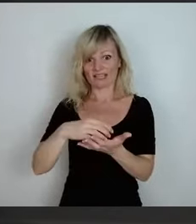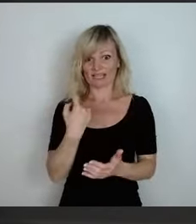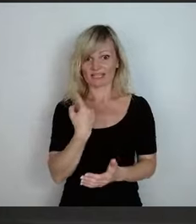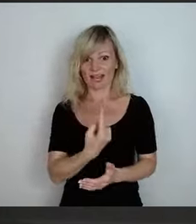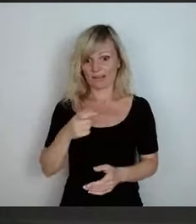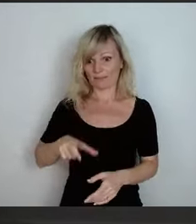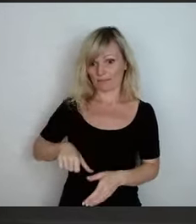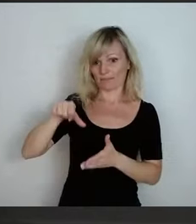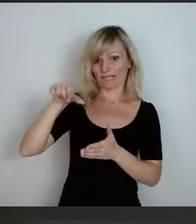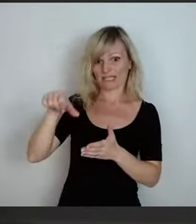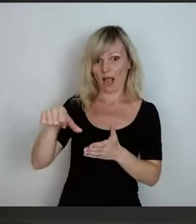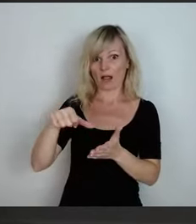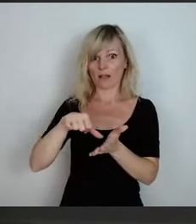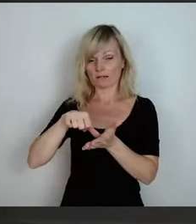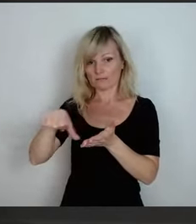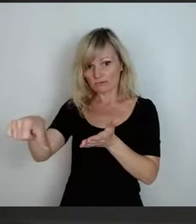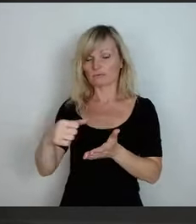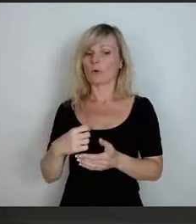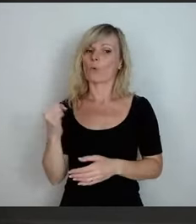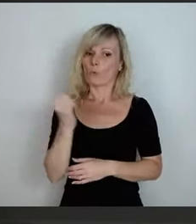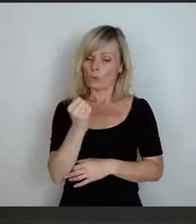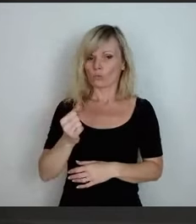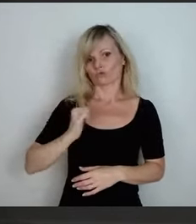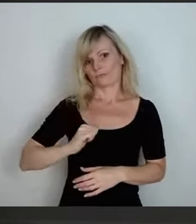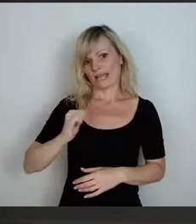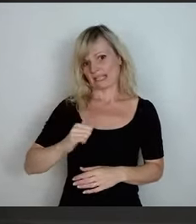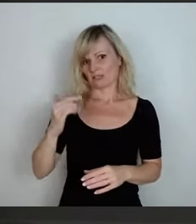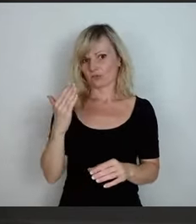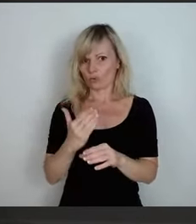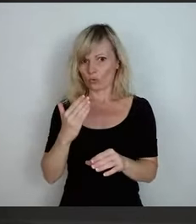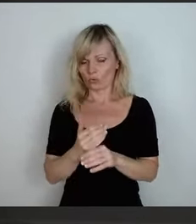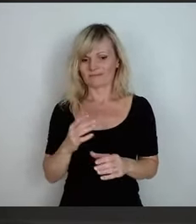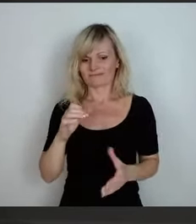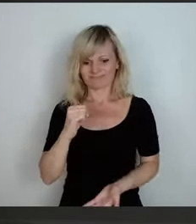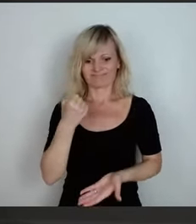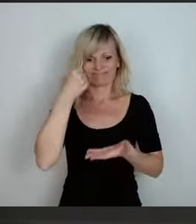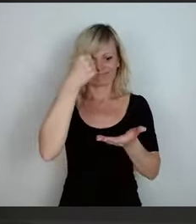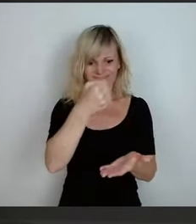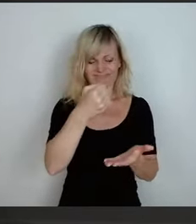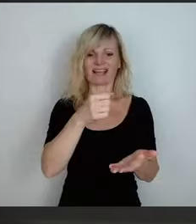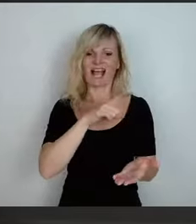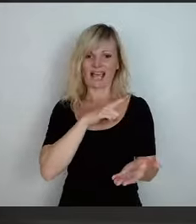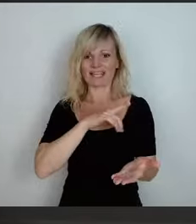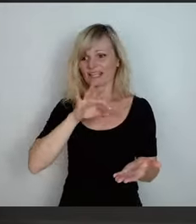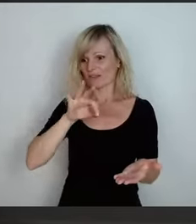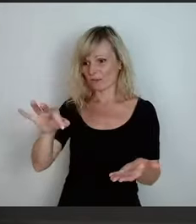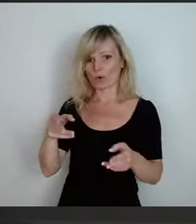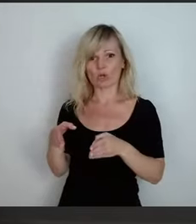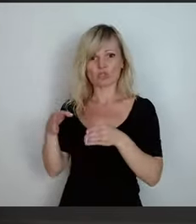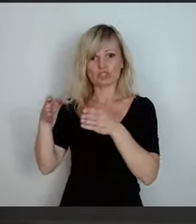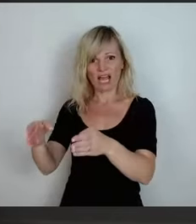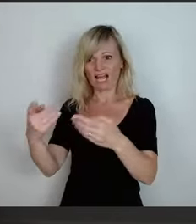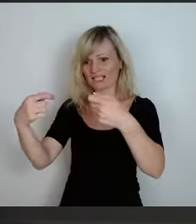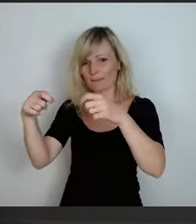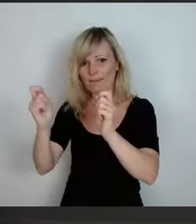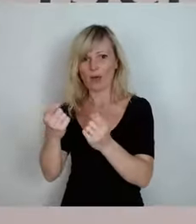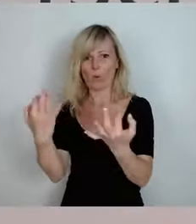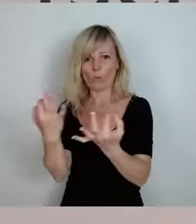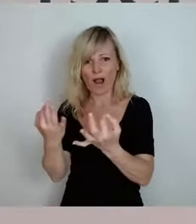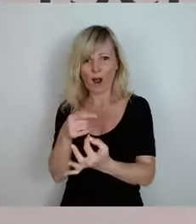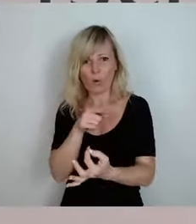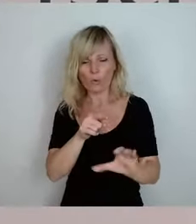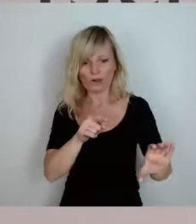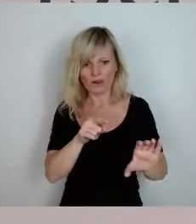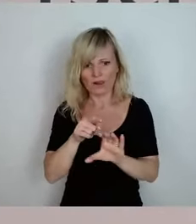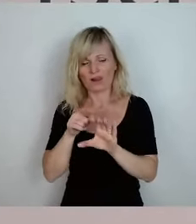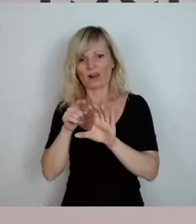schon ganz erheblich und binden Geld, was dringend auch für Straßenbaumaßnahmen in den Orten und so weiter benedigt